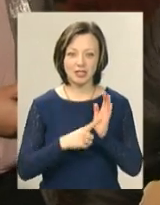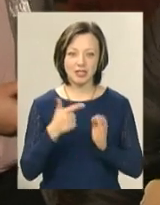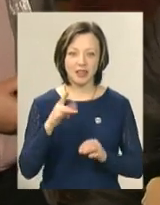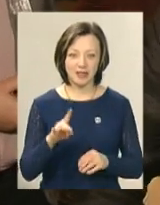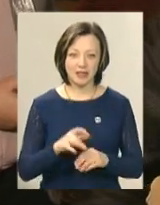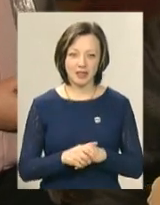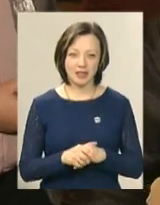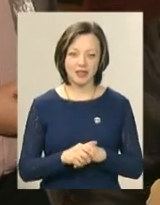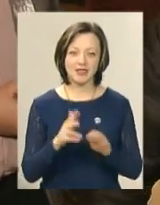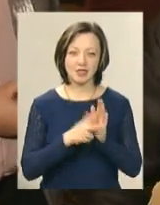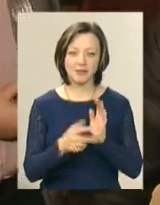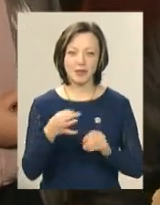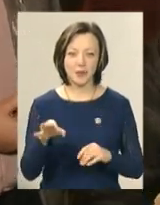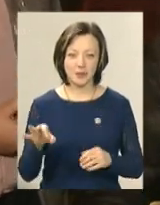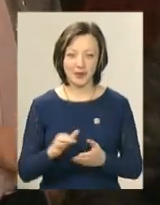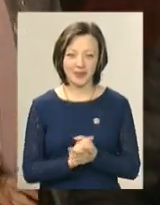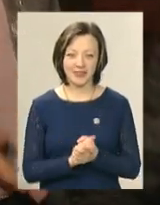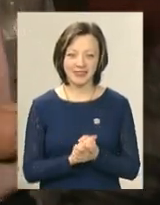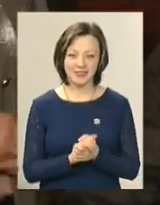гривень і 80 копійок.